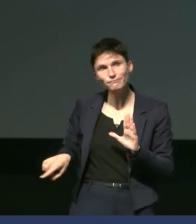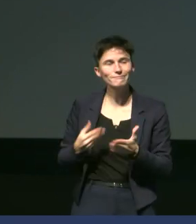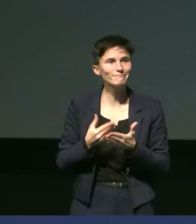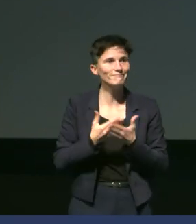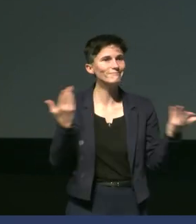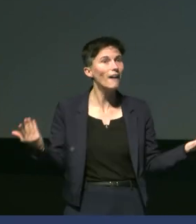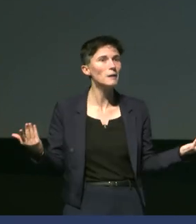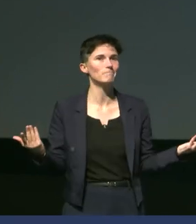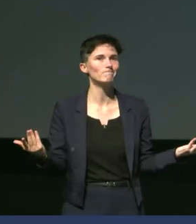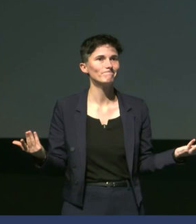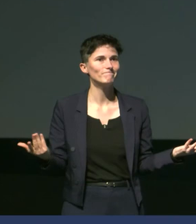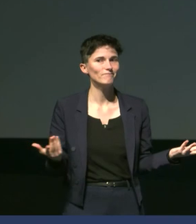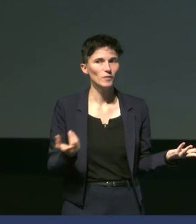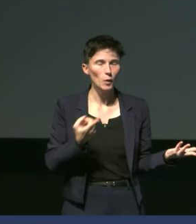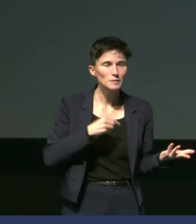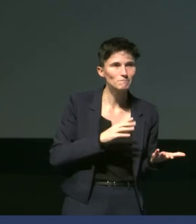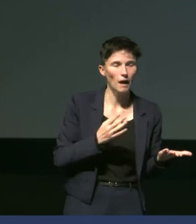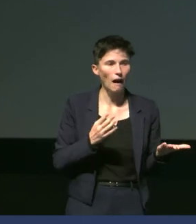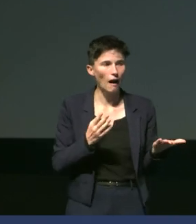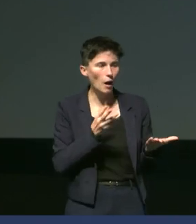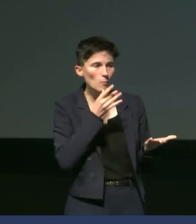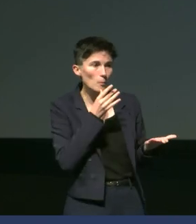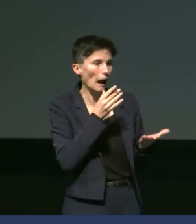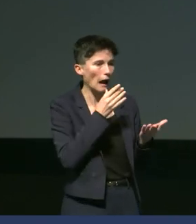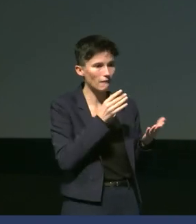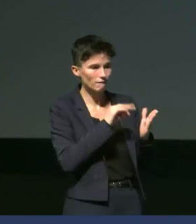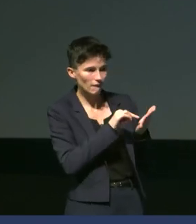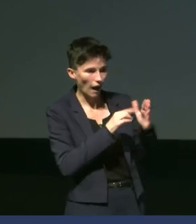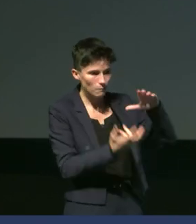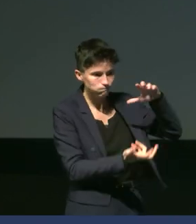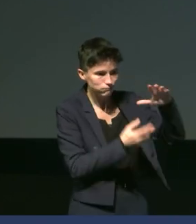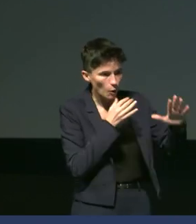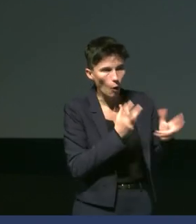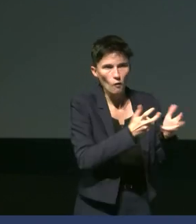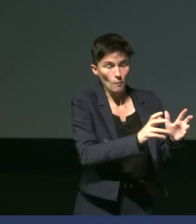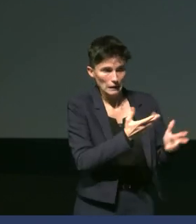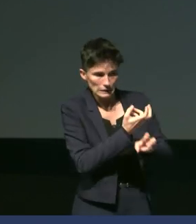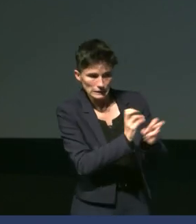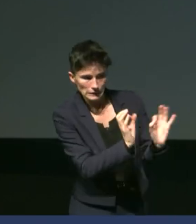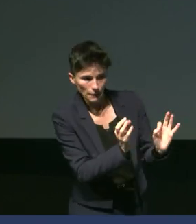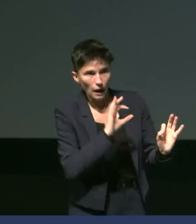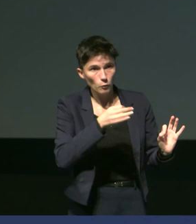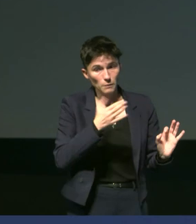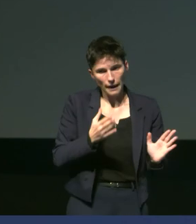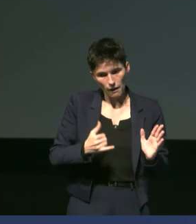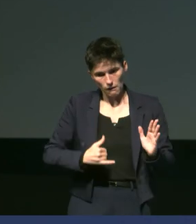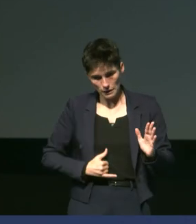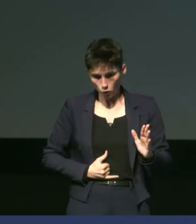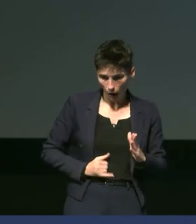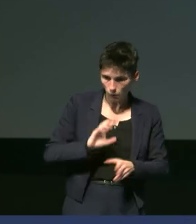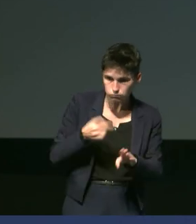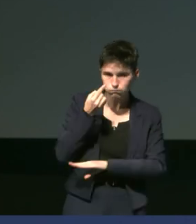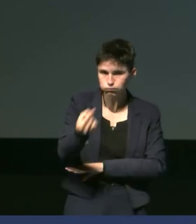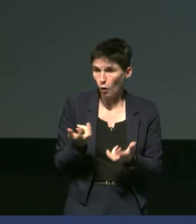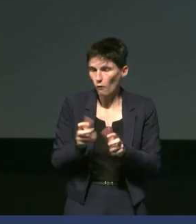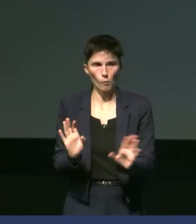Et c'est vrai qu'on n'aurait jamais, on n'aurait jamais fait ça dans le milieu parce qu'il n aucun risque pour les animaux. en est sûr, mais on voulait être sûr qu'ils ne gardent pas ça dans l'estomac à vie. Ce n pas